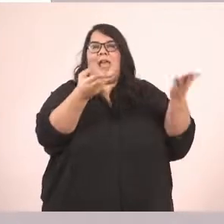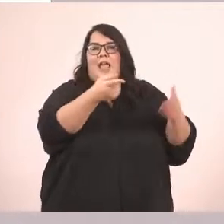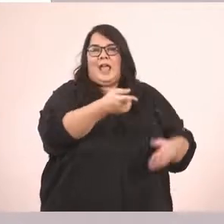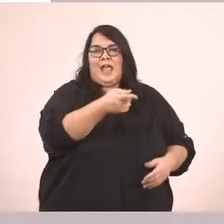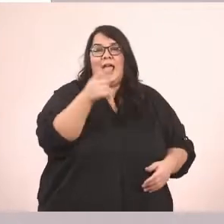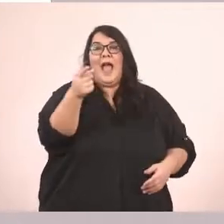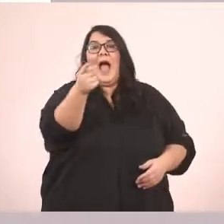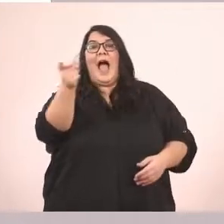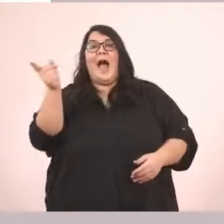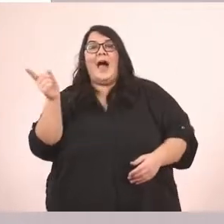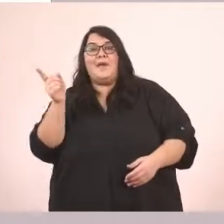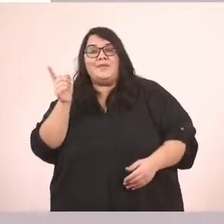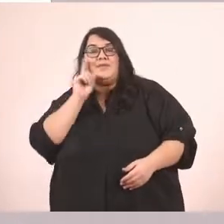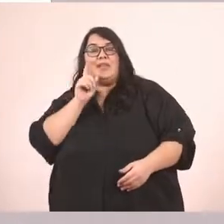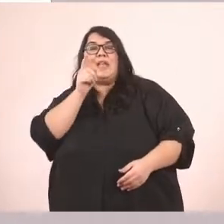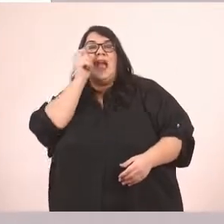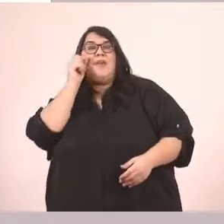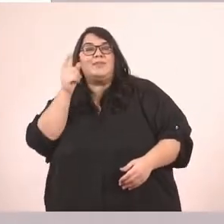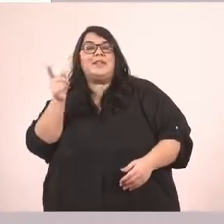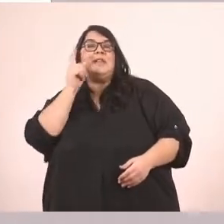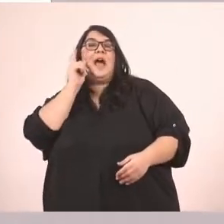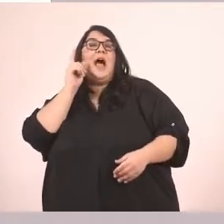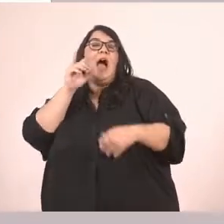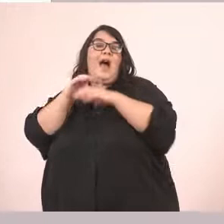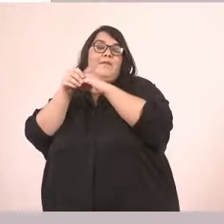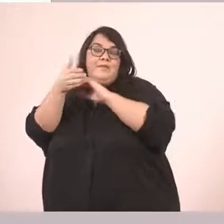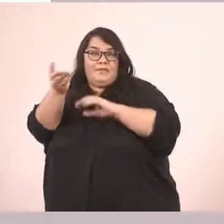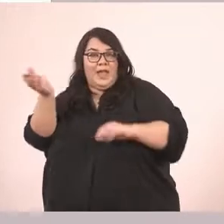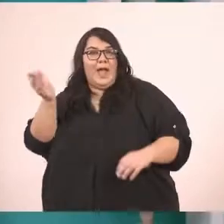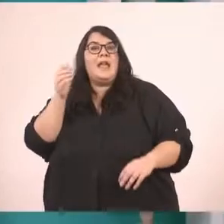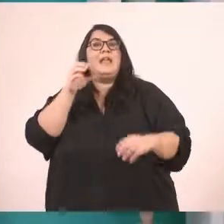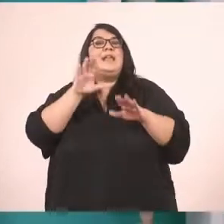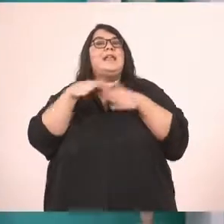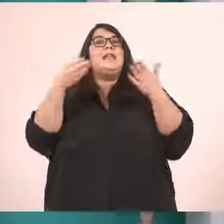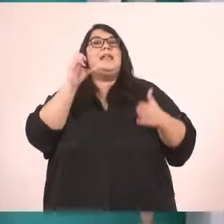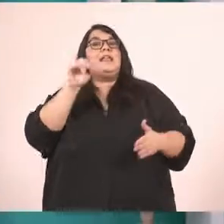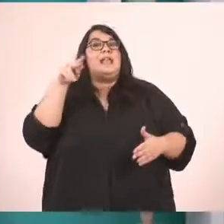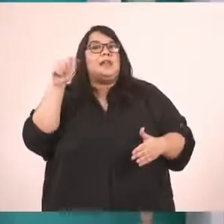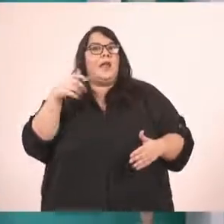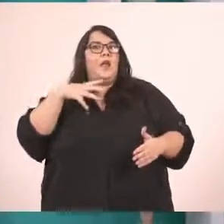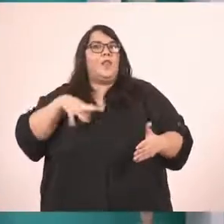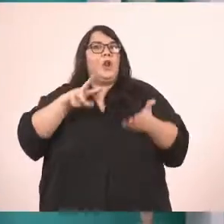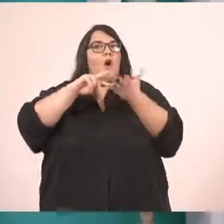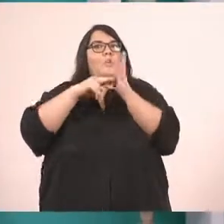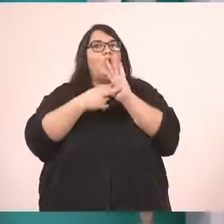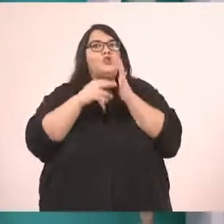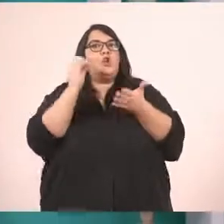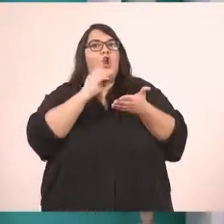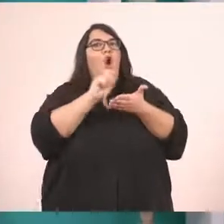Αυτοί, αυτές, αυτά είναι. Ναι, θέλω να είστε, παιδιά, πολύ προσεκτικοί στην ορθογραφία σας.